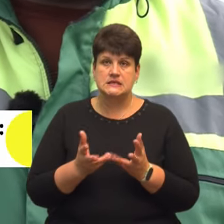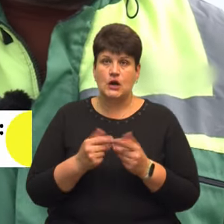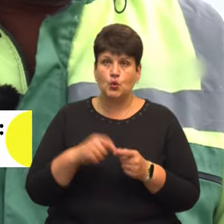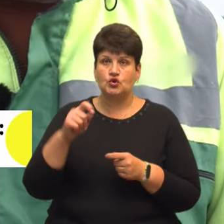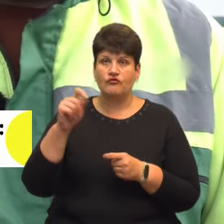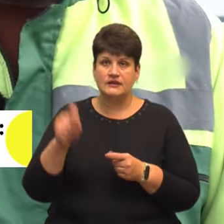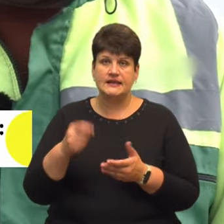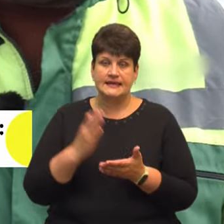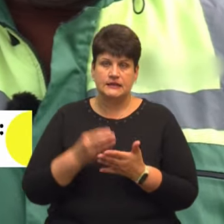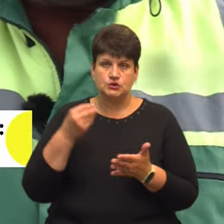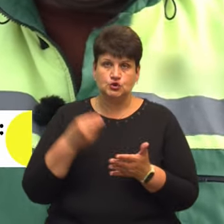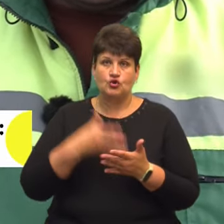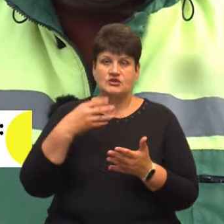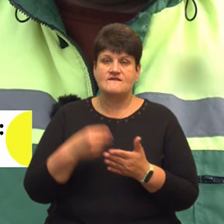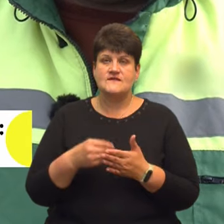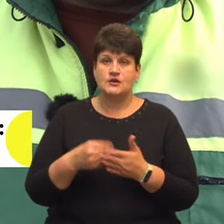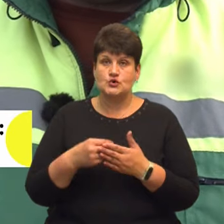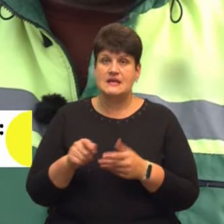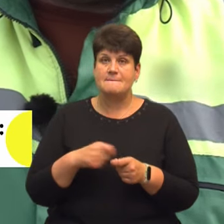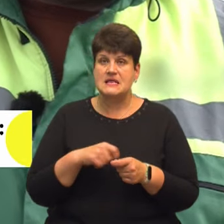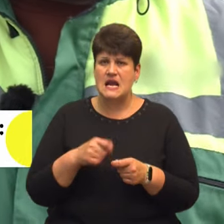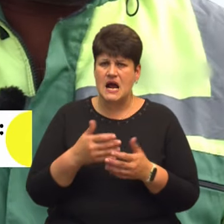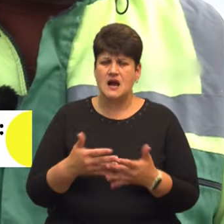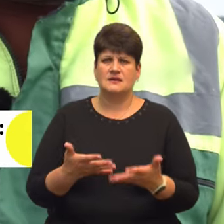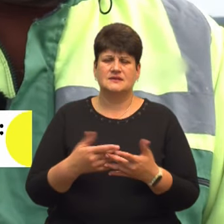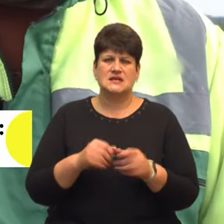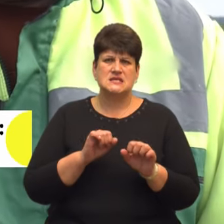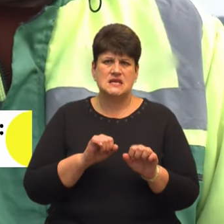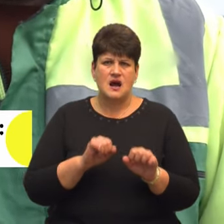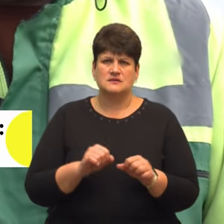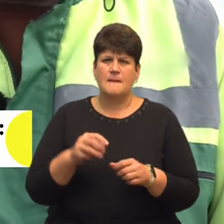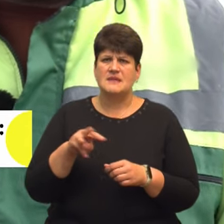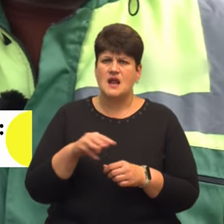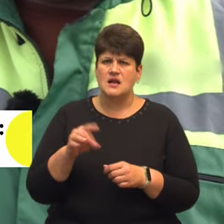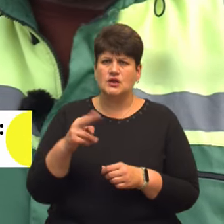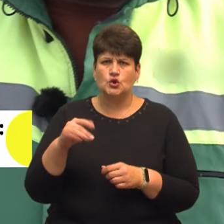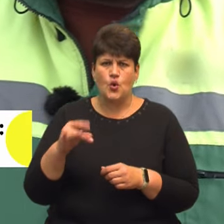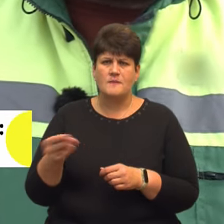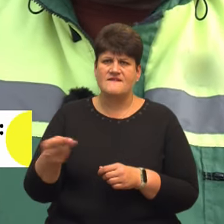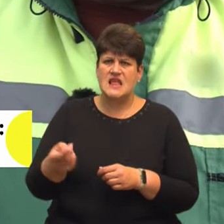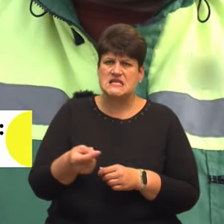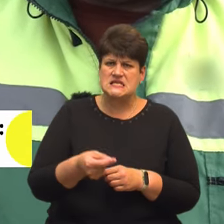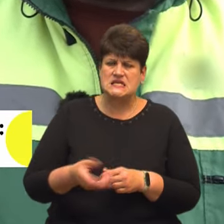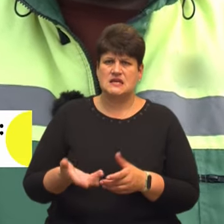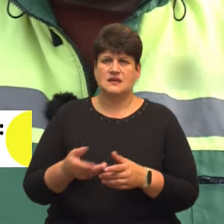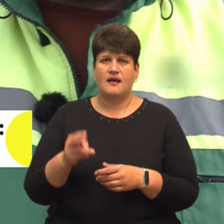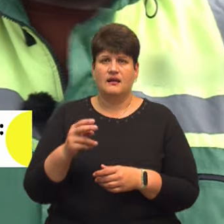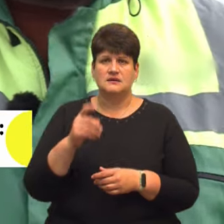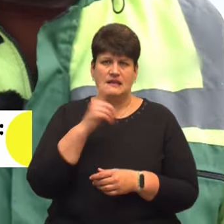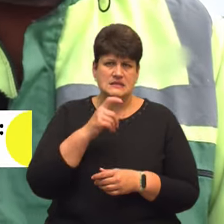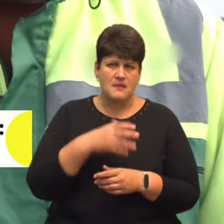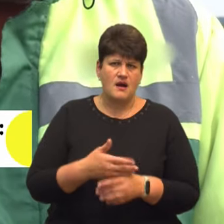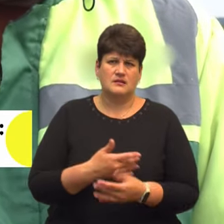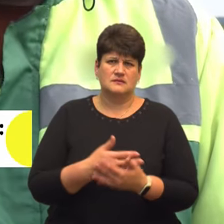йде здорожчання вартості матеріалів, йде засобів захисту, мінеральних добрив, насіння, і де спалива того самого,